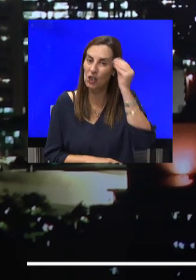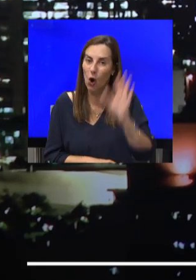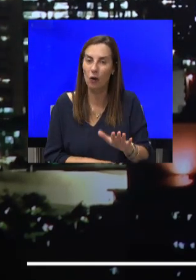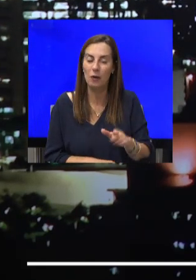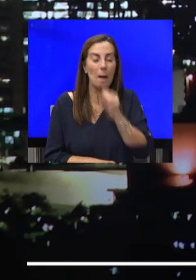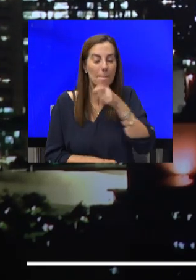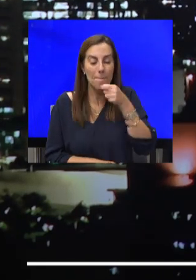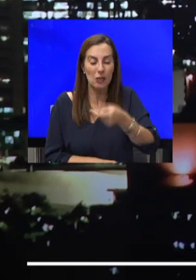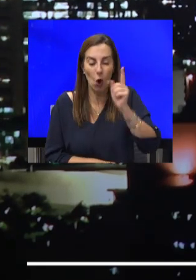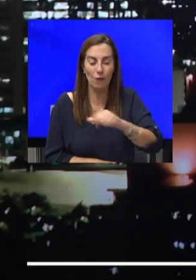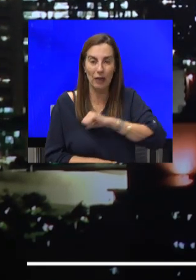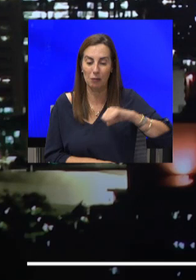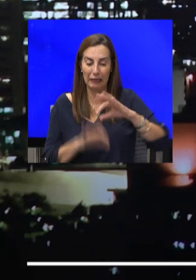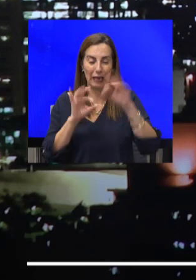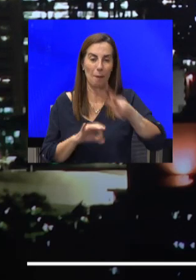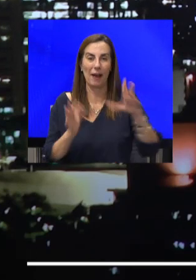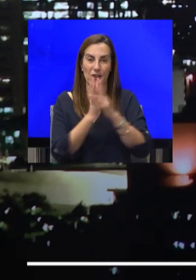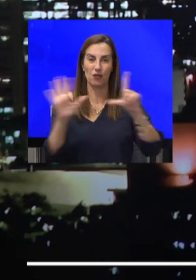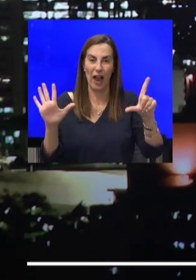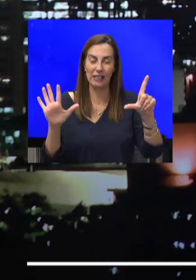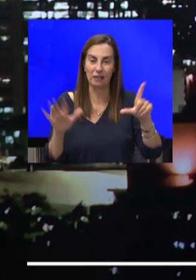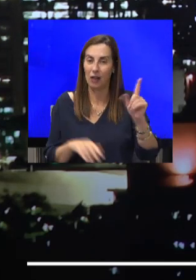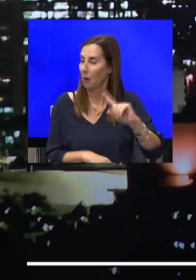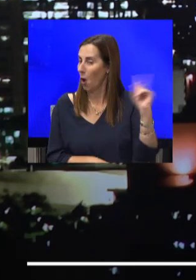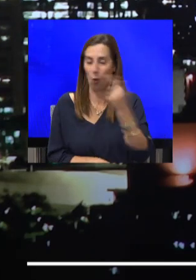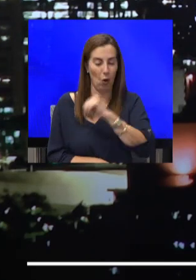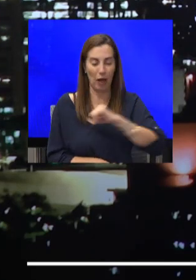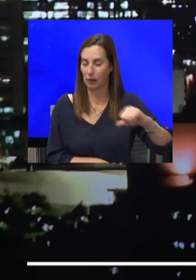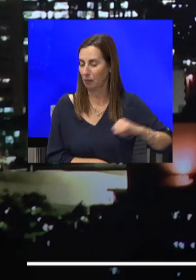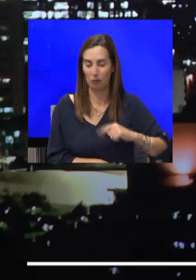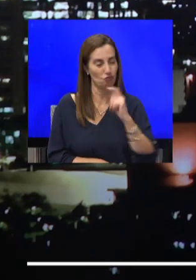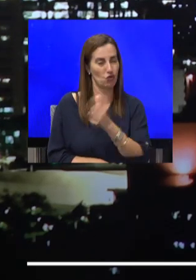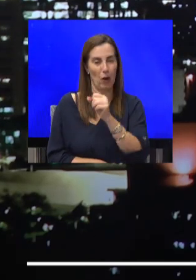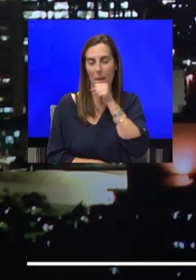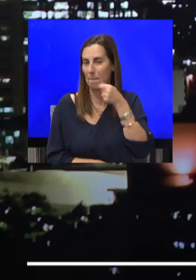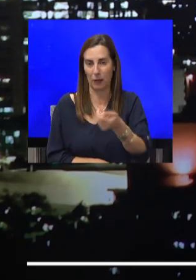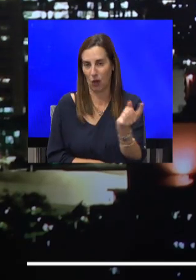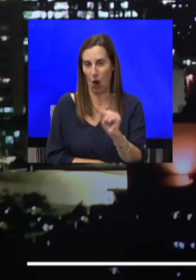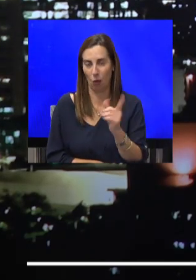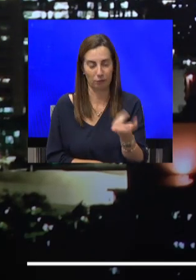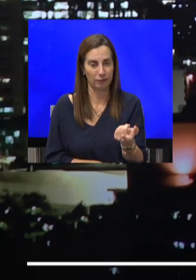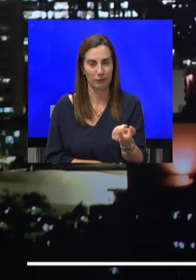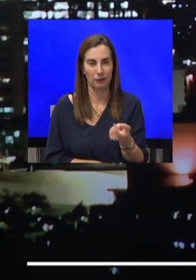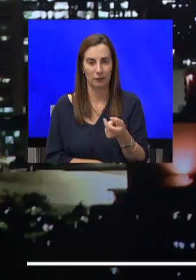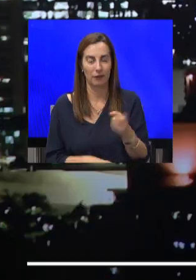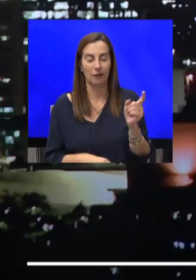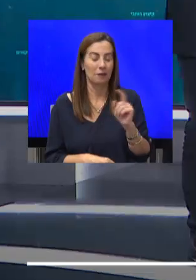רק מ-2017, וגם לא כל העצמאים ממשו את החובה הזו, ממשו, זה מילה זה, לא בחרו,